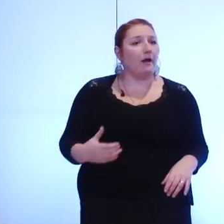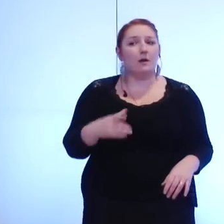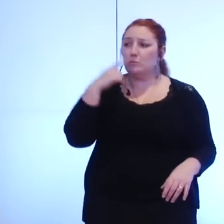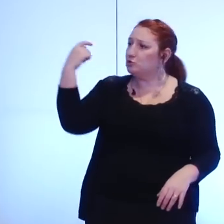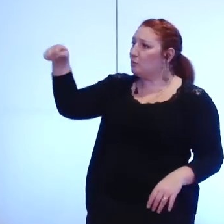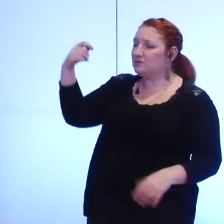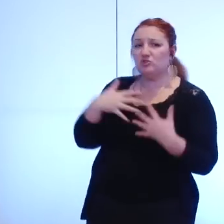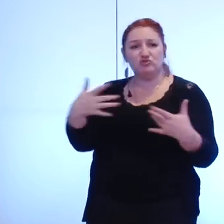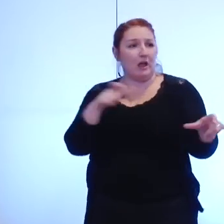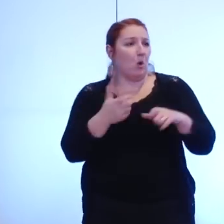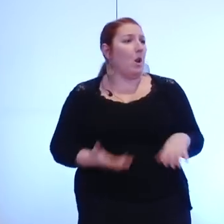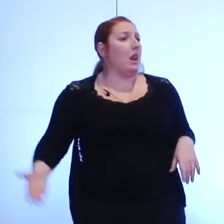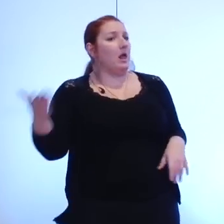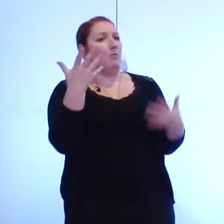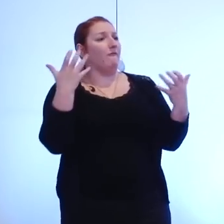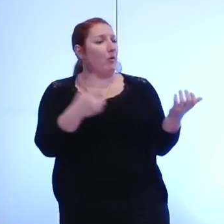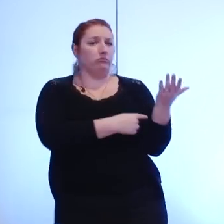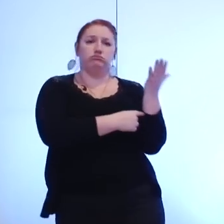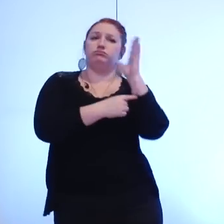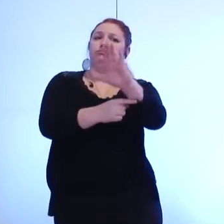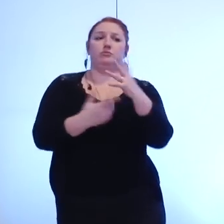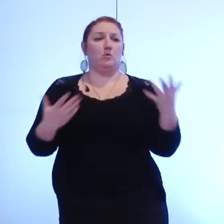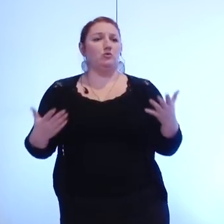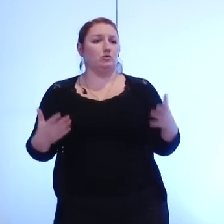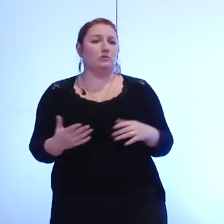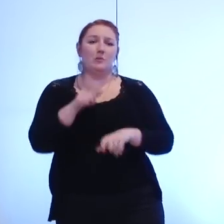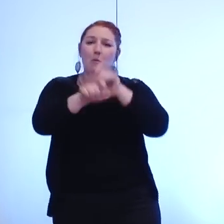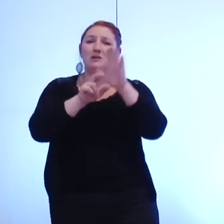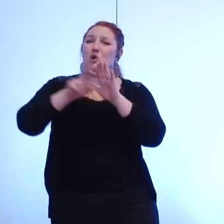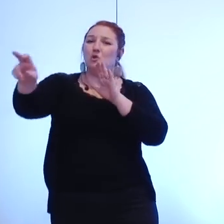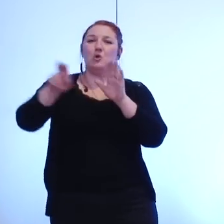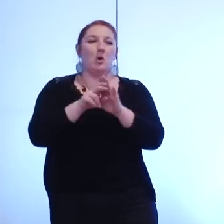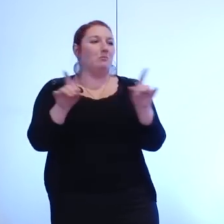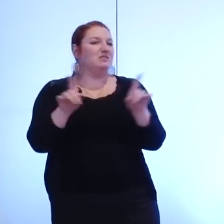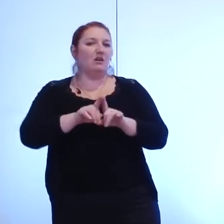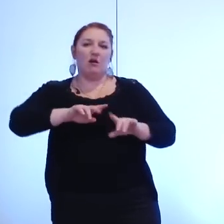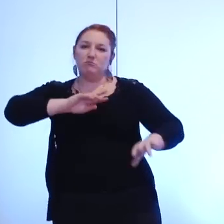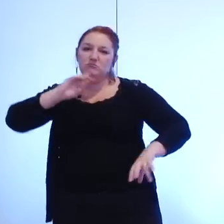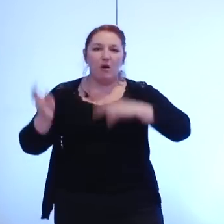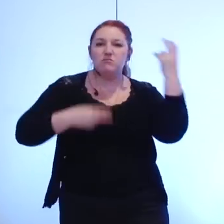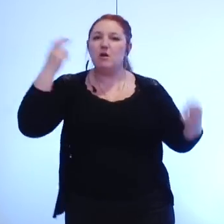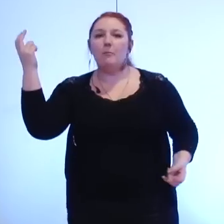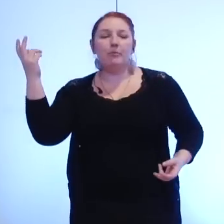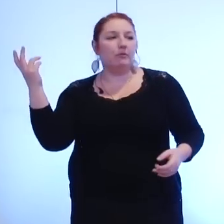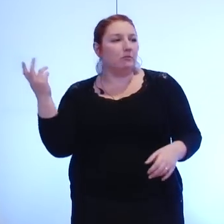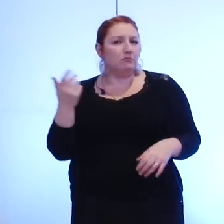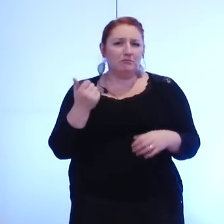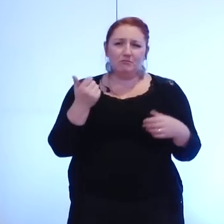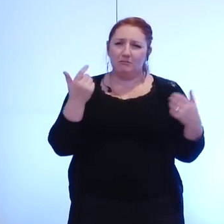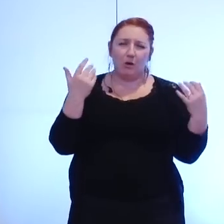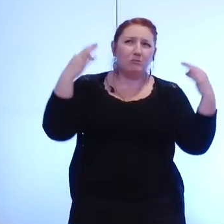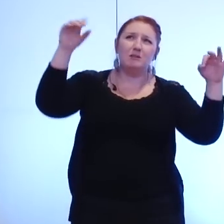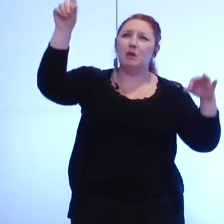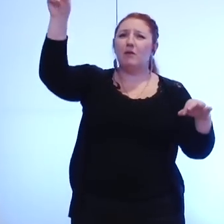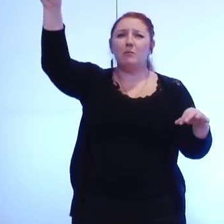pour les grenoblois c'est le casse du siècle c'est un hold up à plusieurs dizaines de milliers d'euros